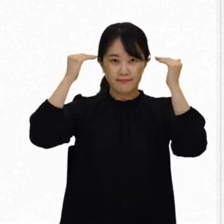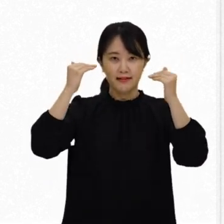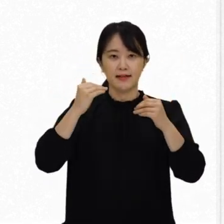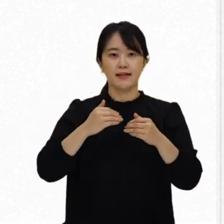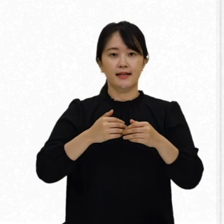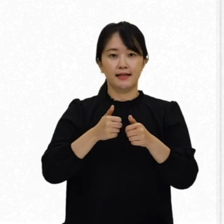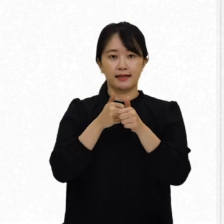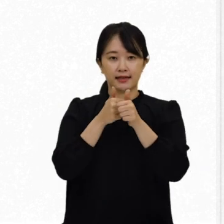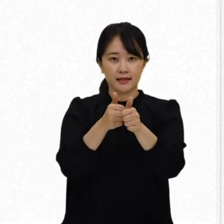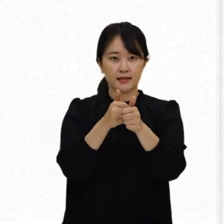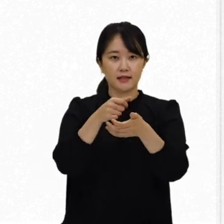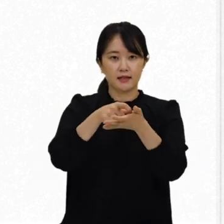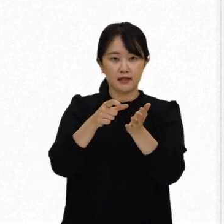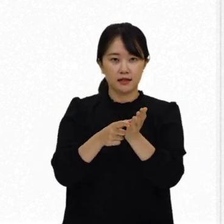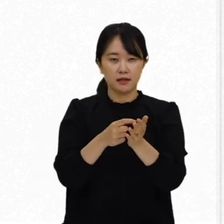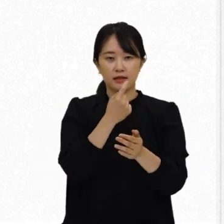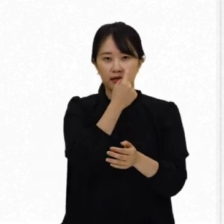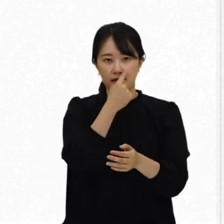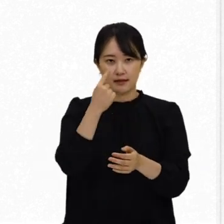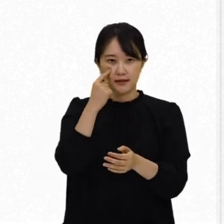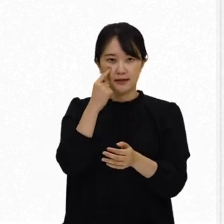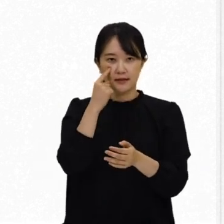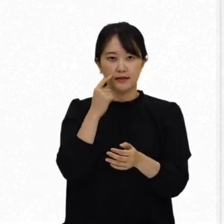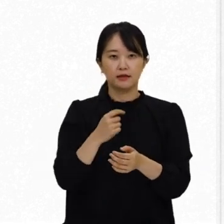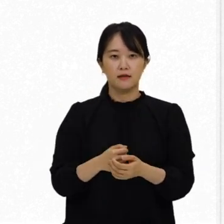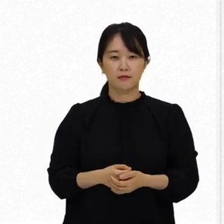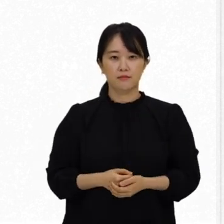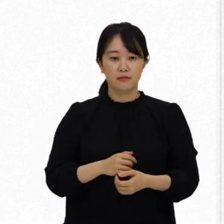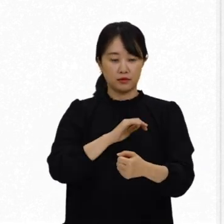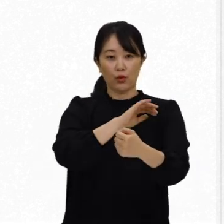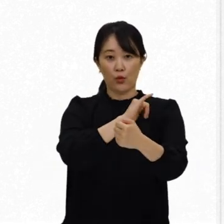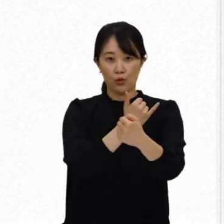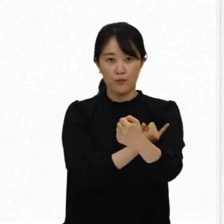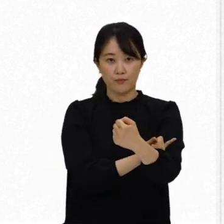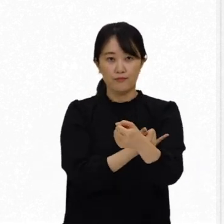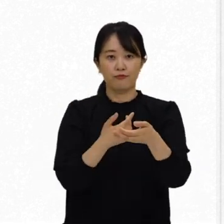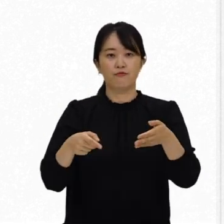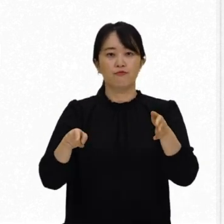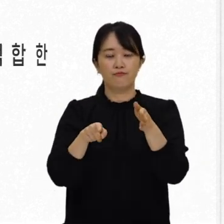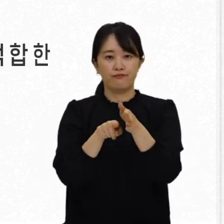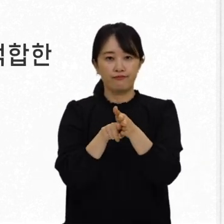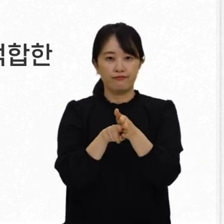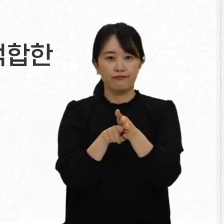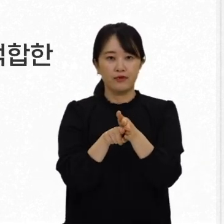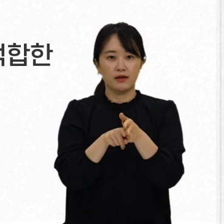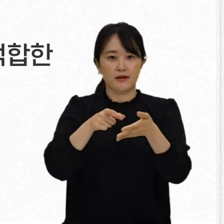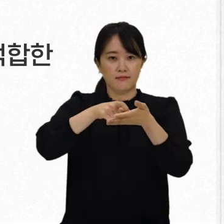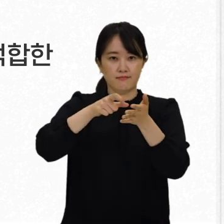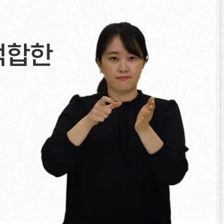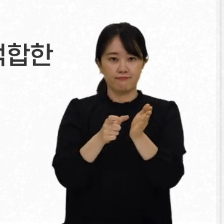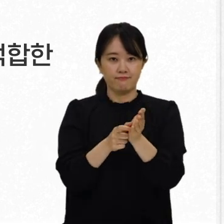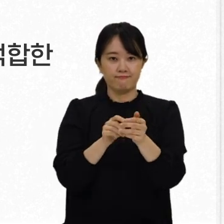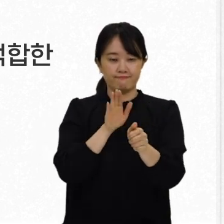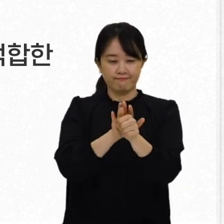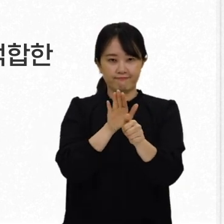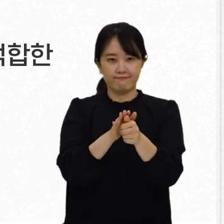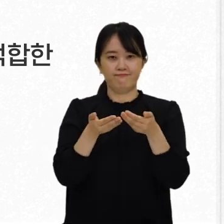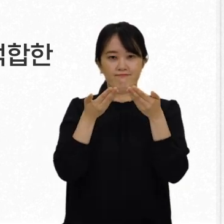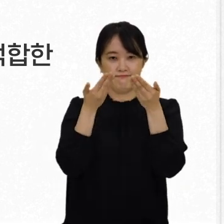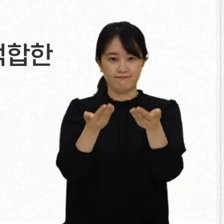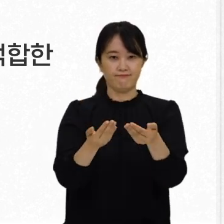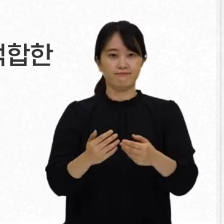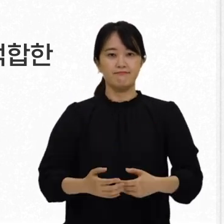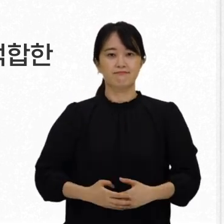적절한 비중을 둘 것을 보장하며 그러한 권리를 실현하도록 장애와 연령에 적합한 지원을